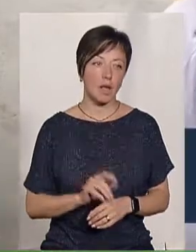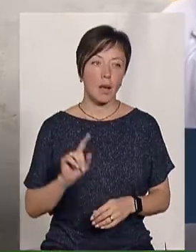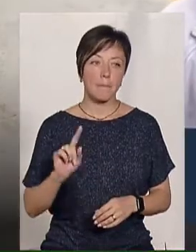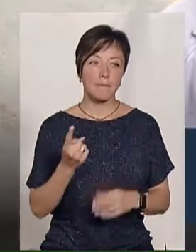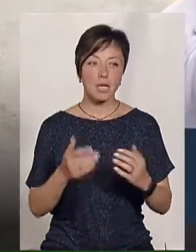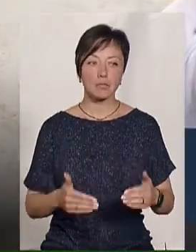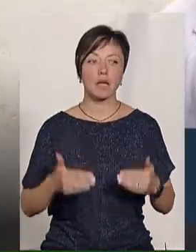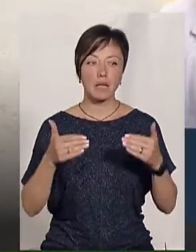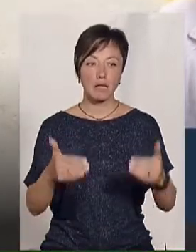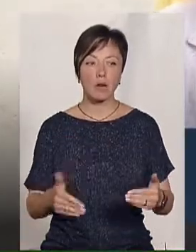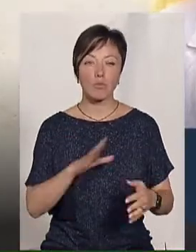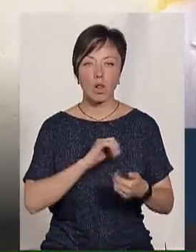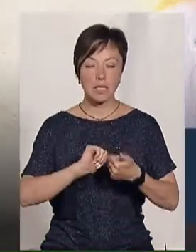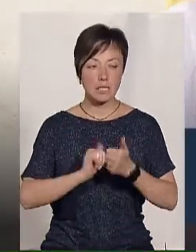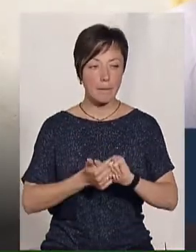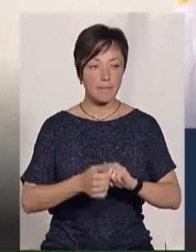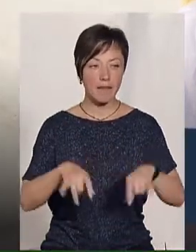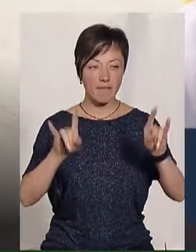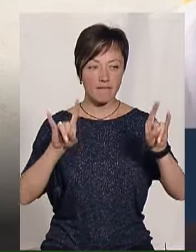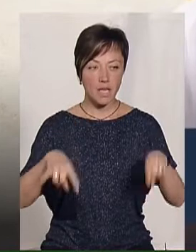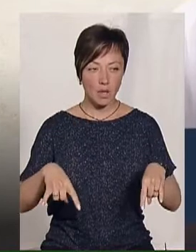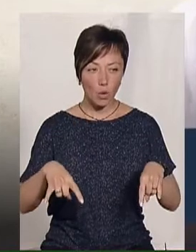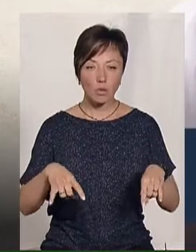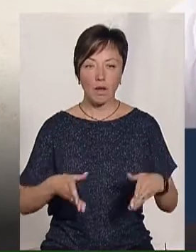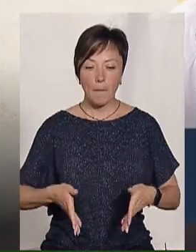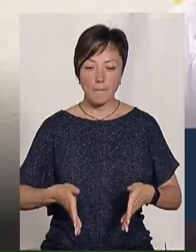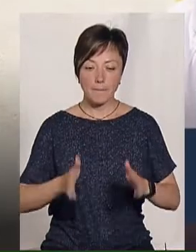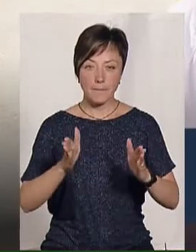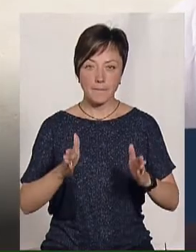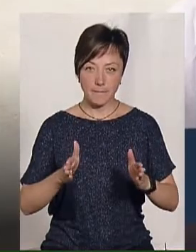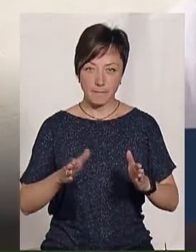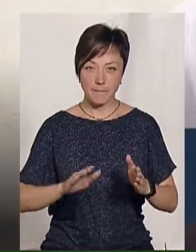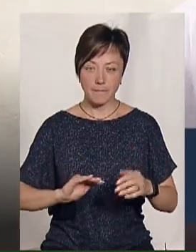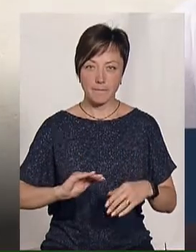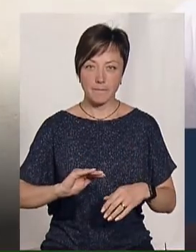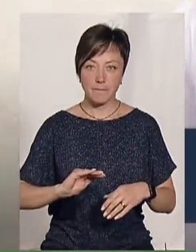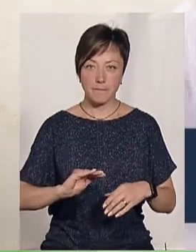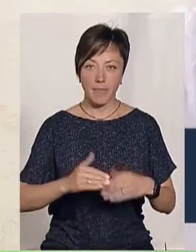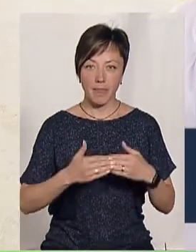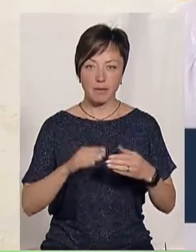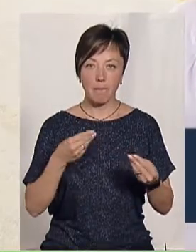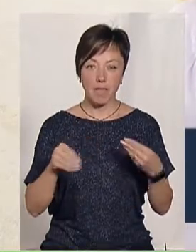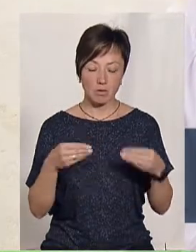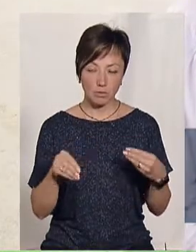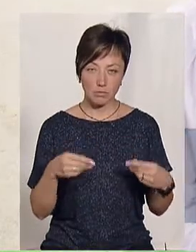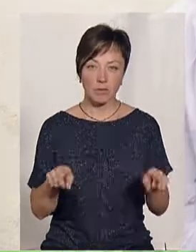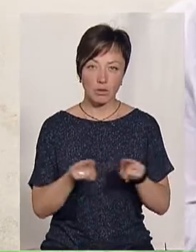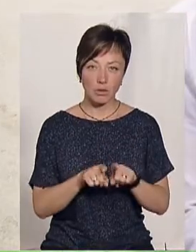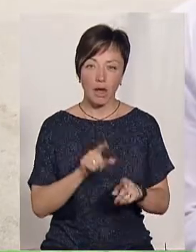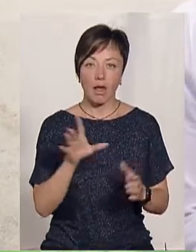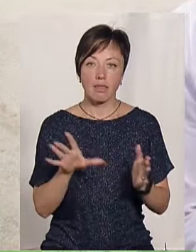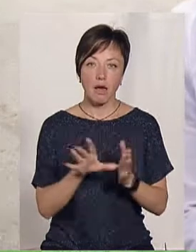етапом була заміна вікон в під'їздах на пластикові, це теж є енергозберігаючий такий